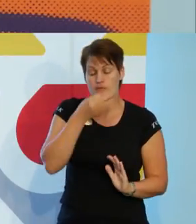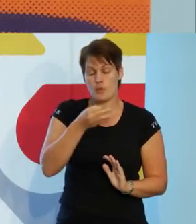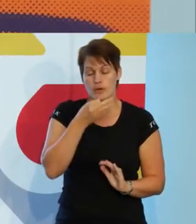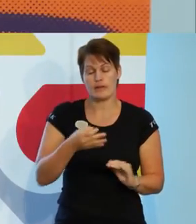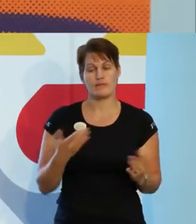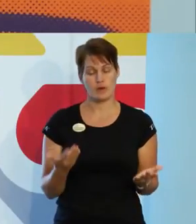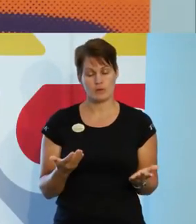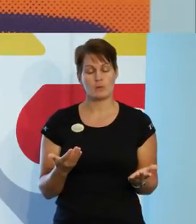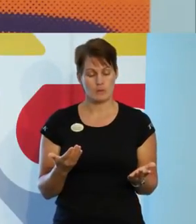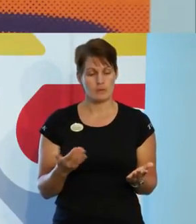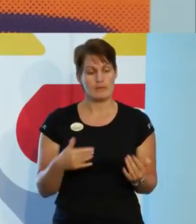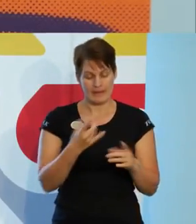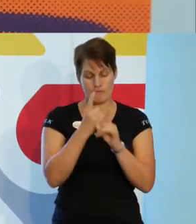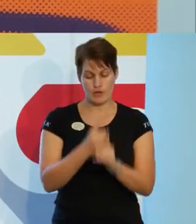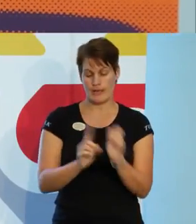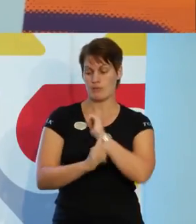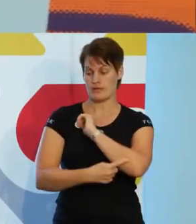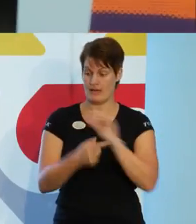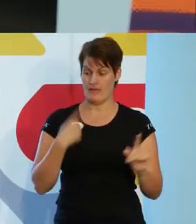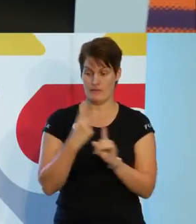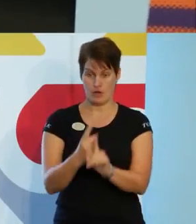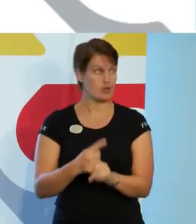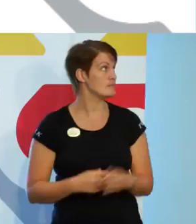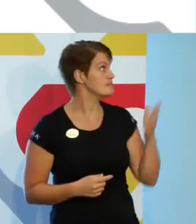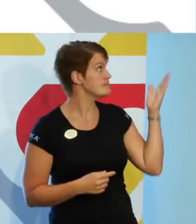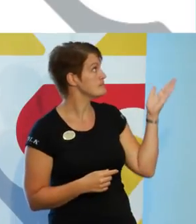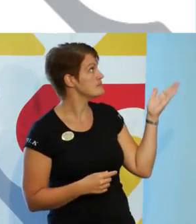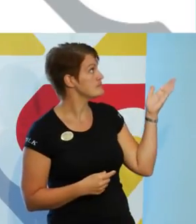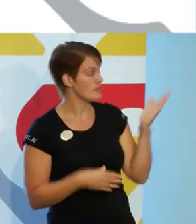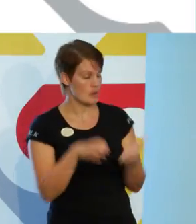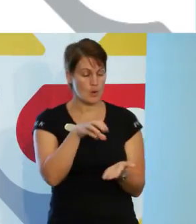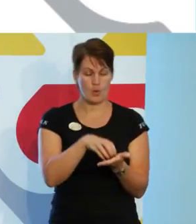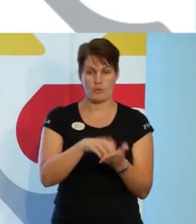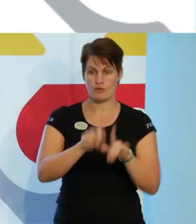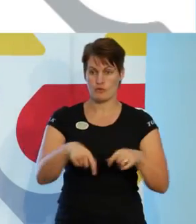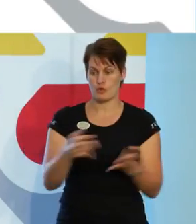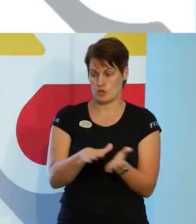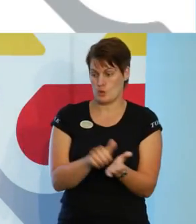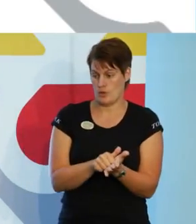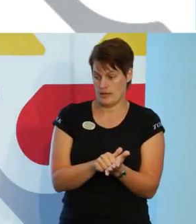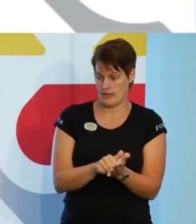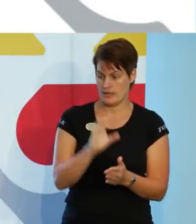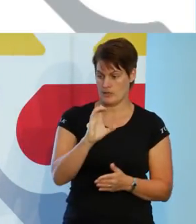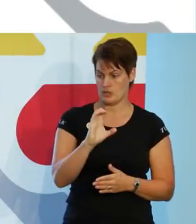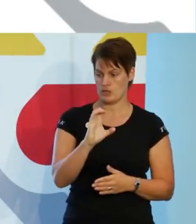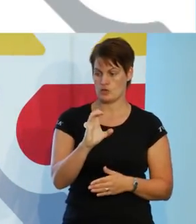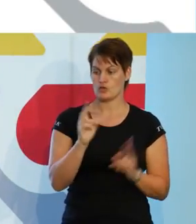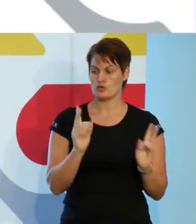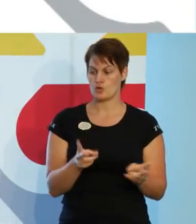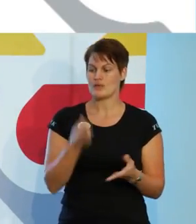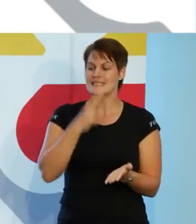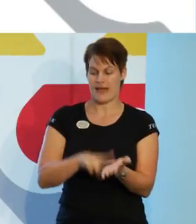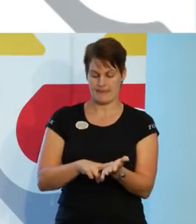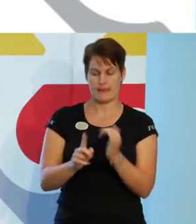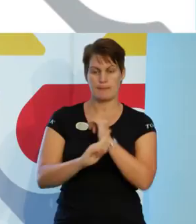Är den här modellen som vi arbetar med på kommunförbundet Skåne. Så sant modellen. Så sant